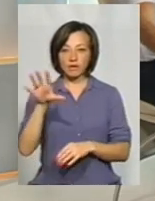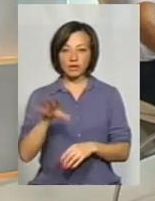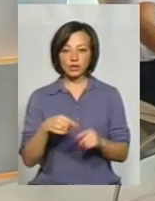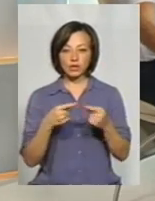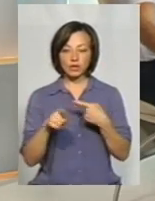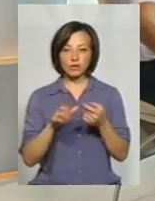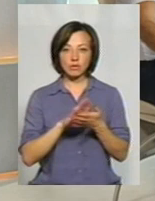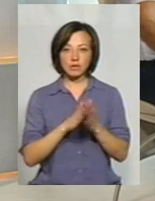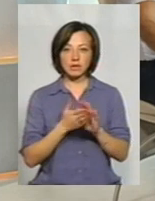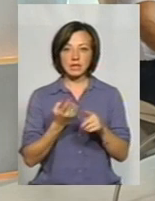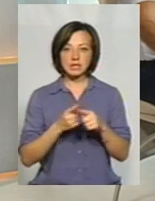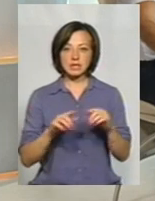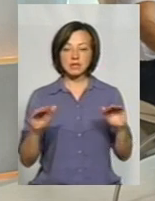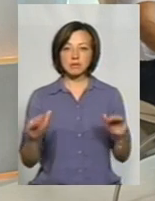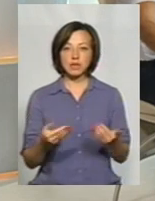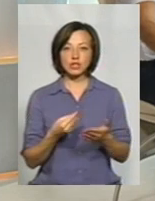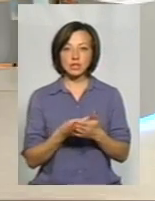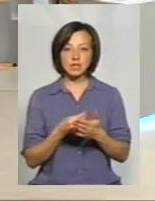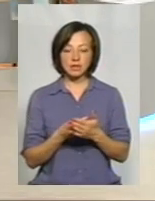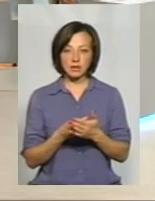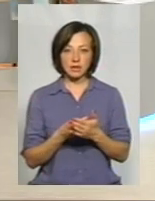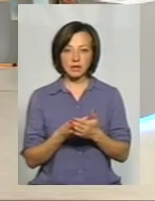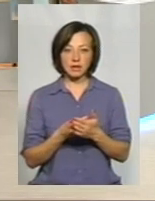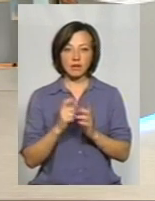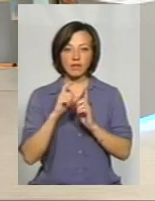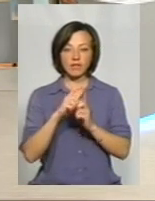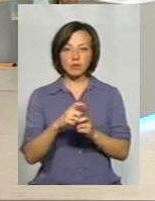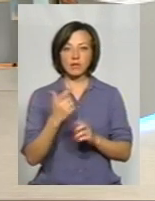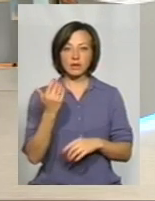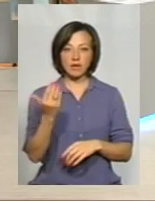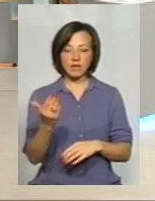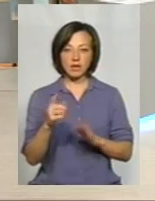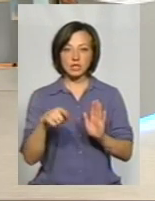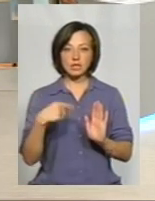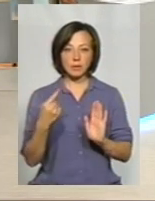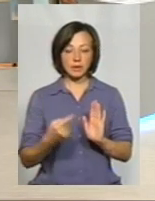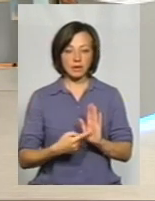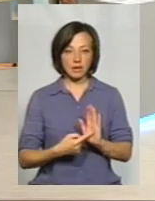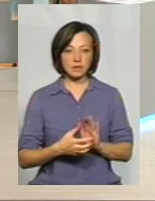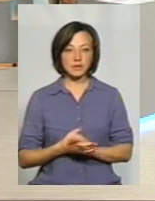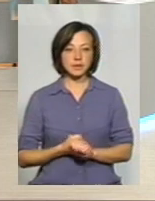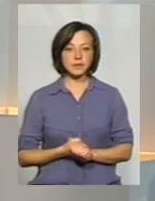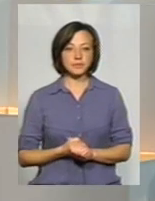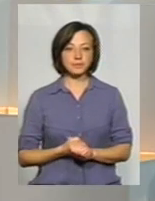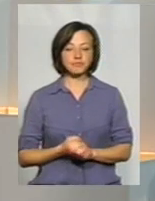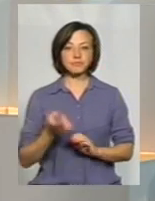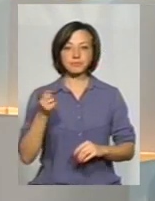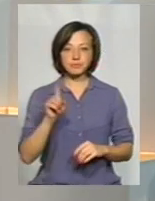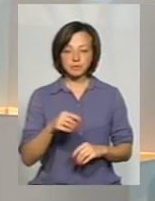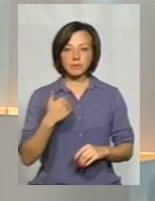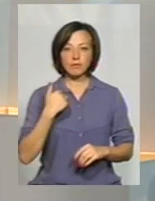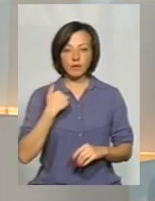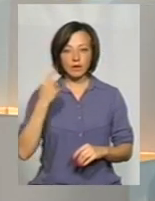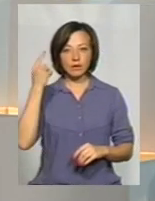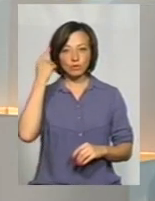кваліфікації, це зменшення ціни, теж у відповідь на ваше запитання. Тому я думаю, що